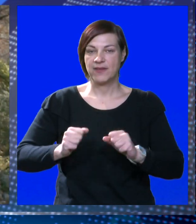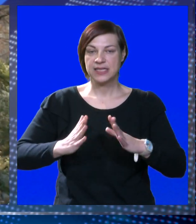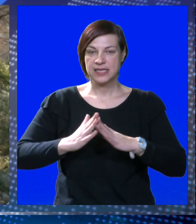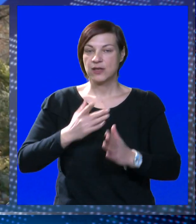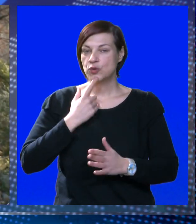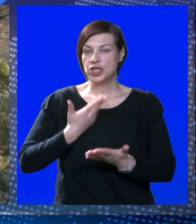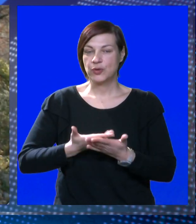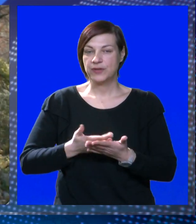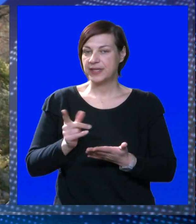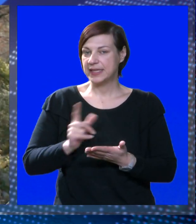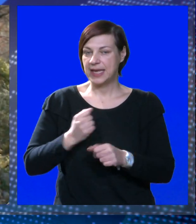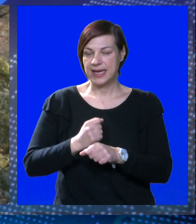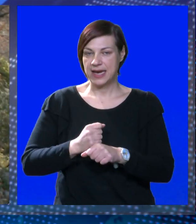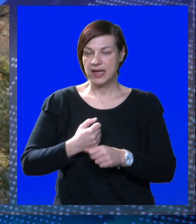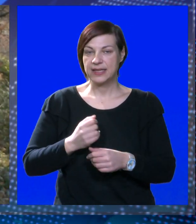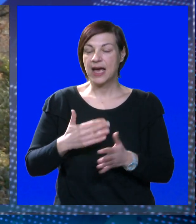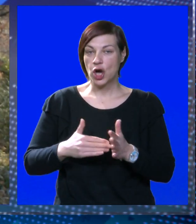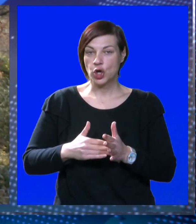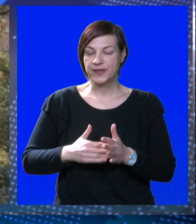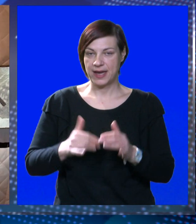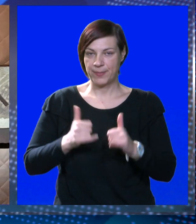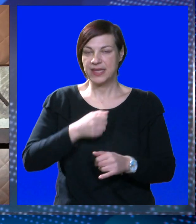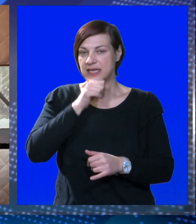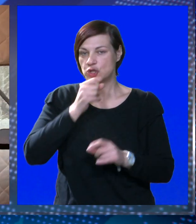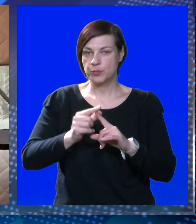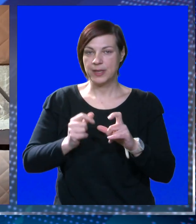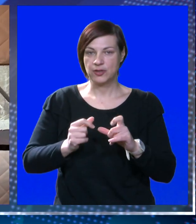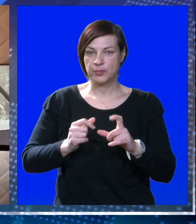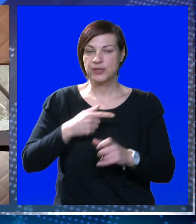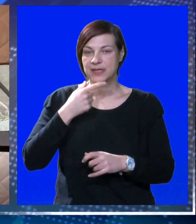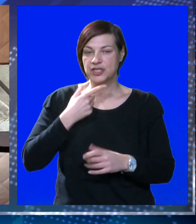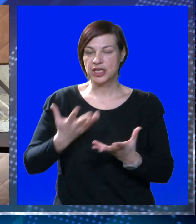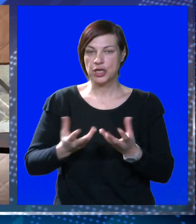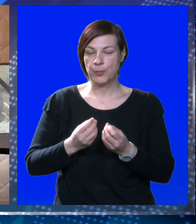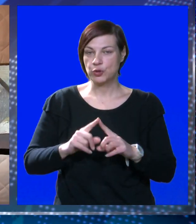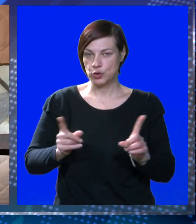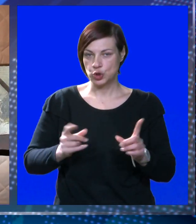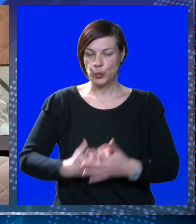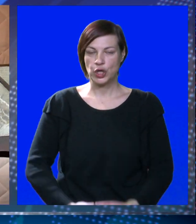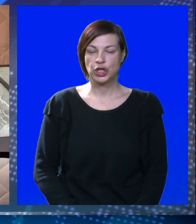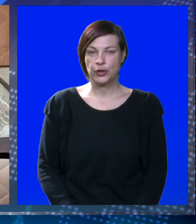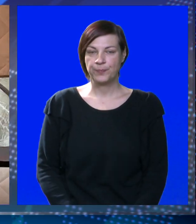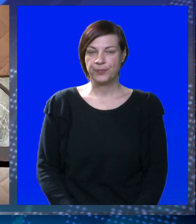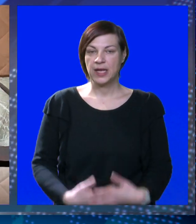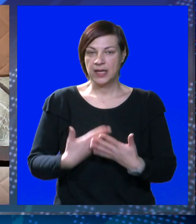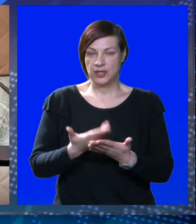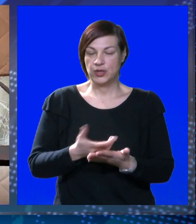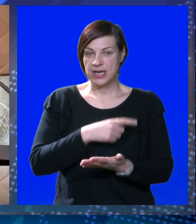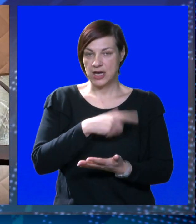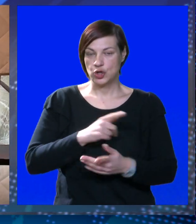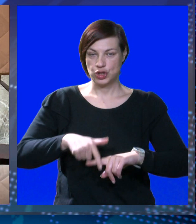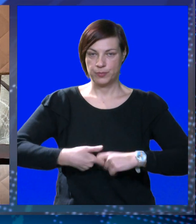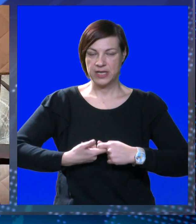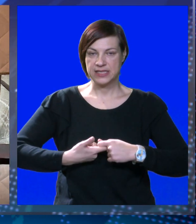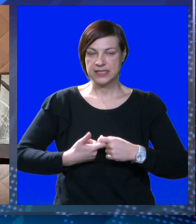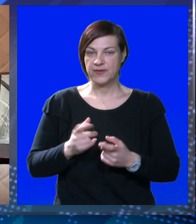strane vlasnika kuće koji tvrdi da ona ne radi svoj posao, danas Župan Dobroslavić kaže potpuno suprotno. A to je njena